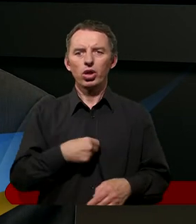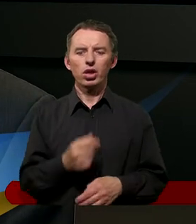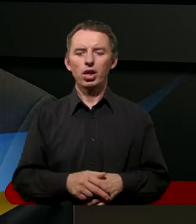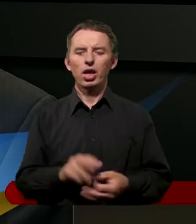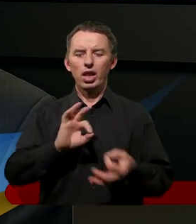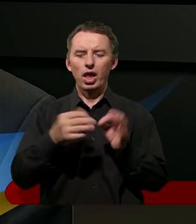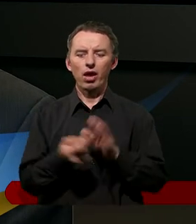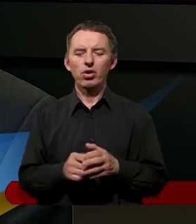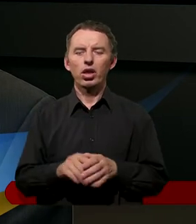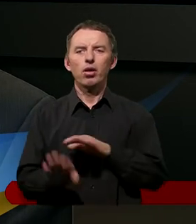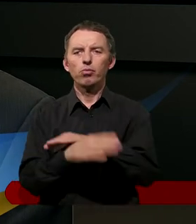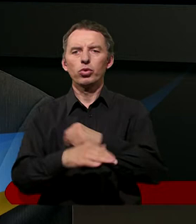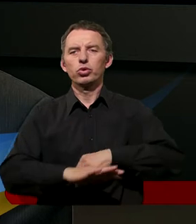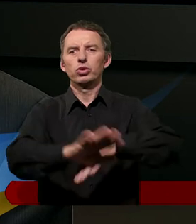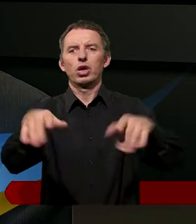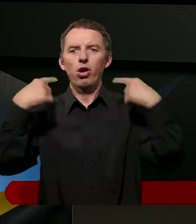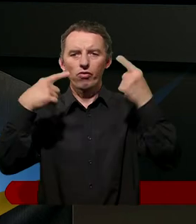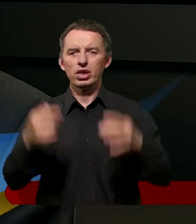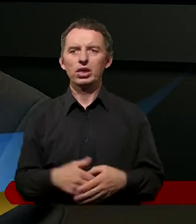nawet na pustkowiach.